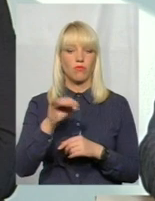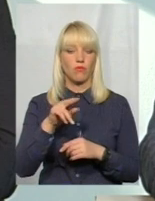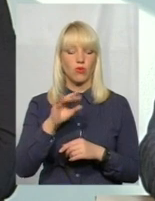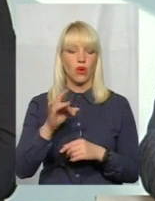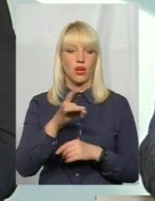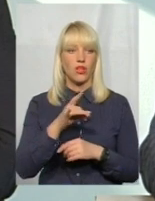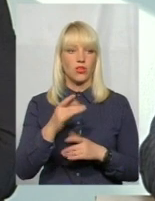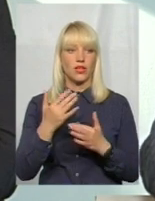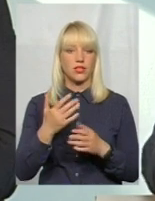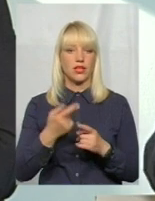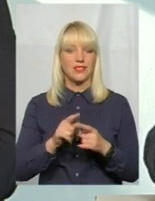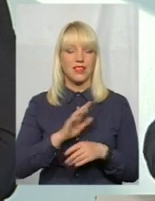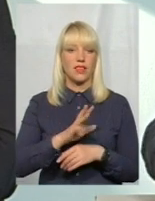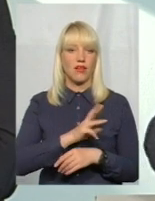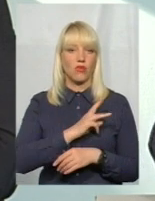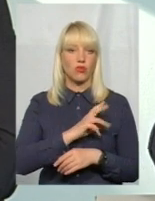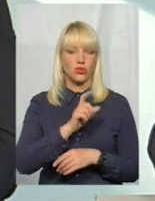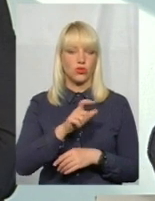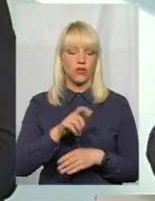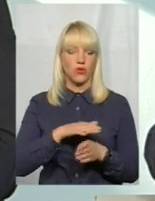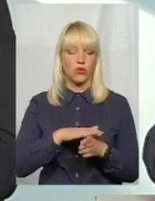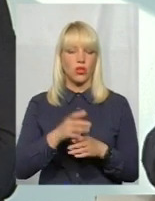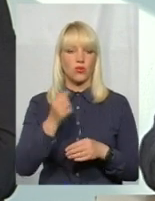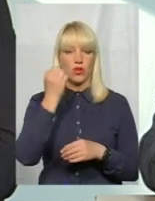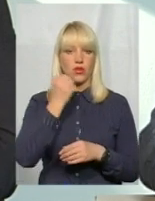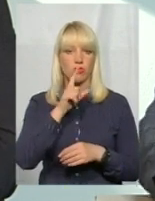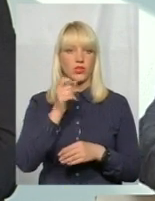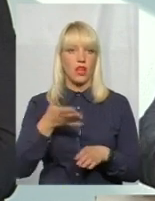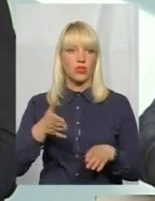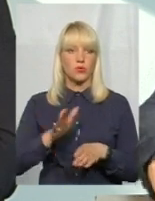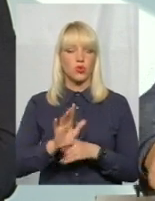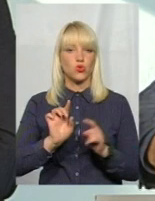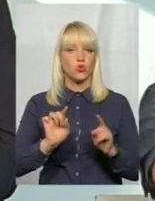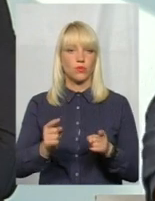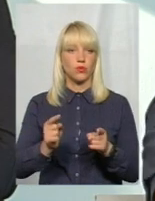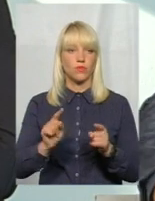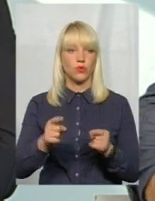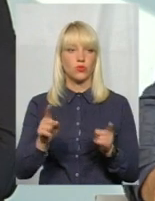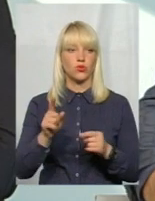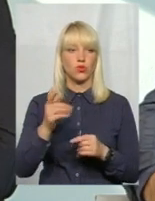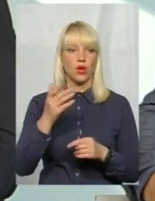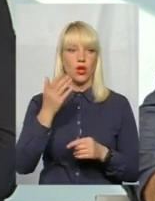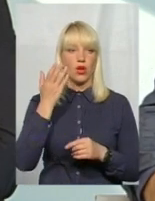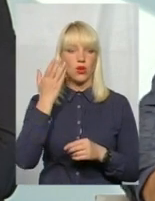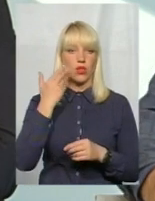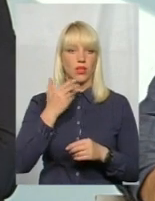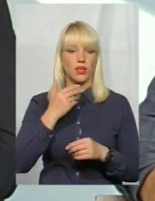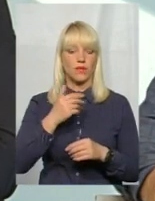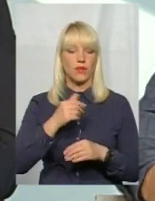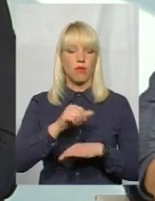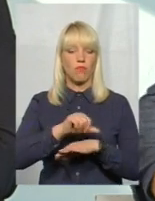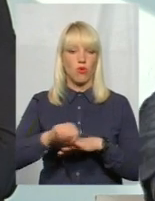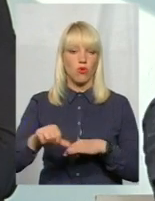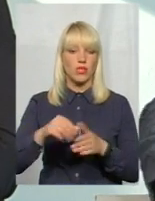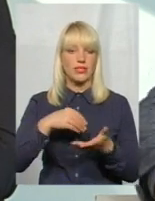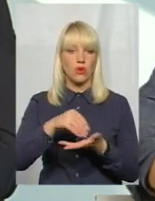неохочі люди це виконували, але вони мають сказати дякую за це розпорядження. Чому? Тому що пороги закупівель, вони будуть знижуватись.